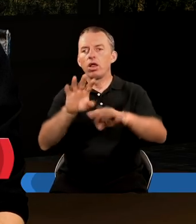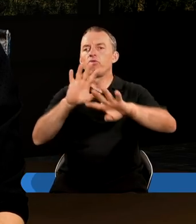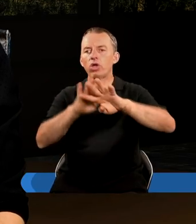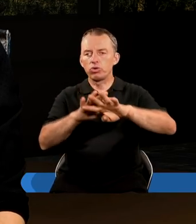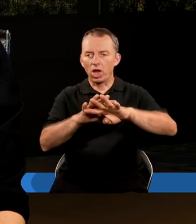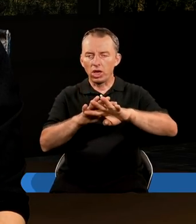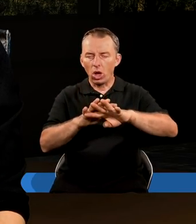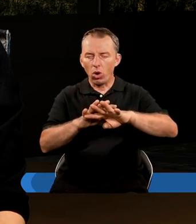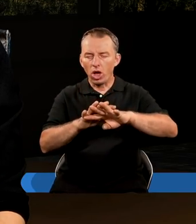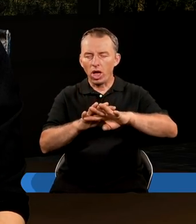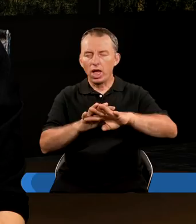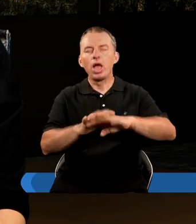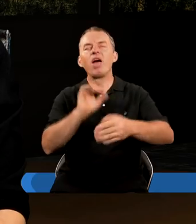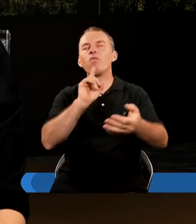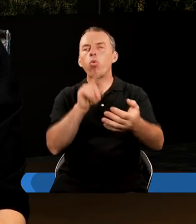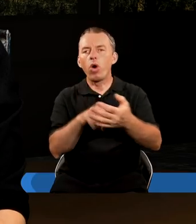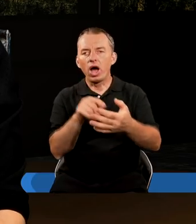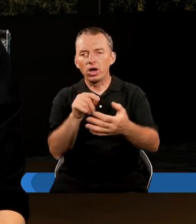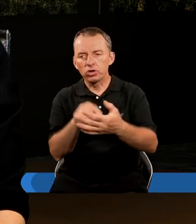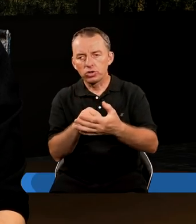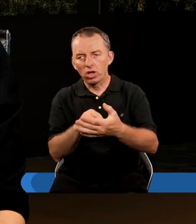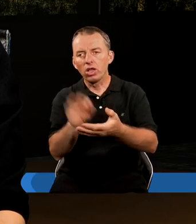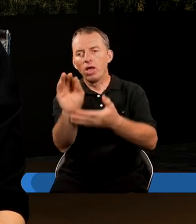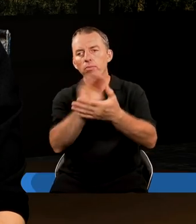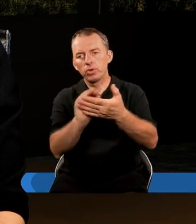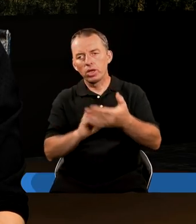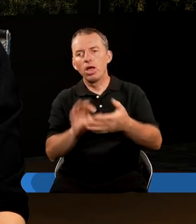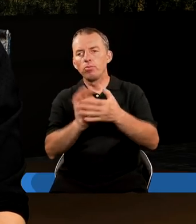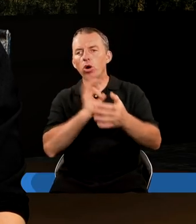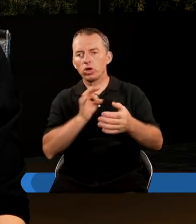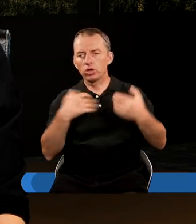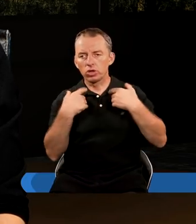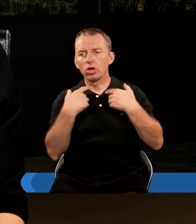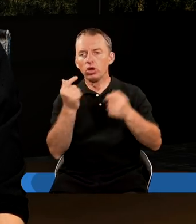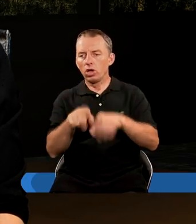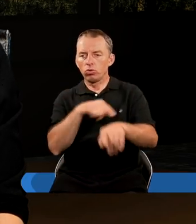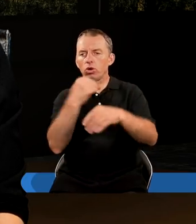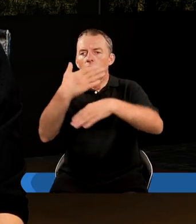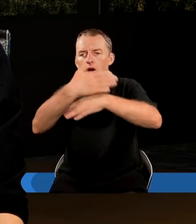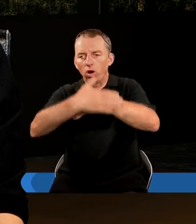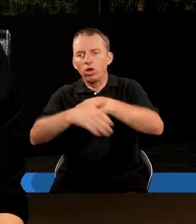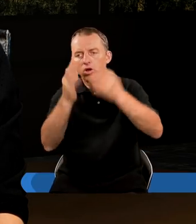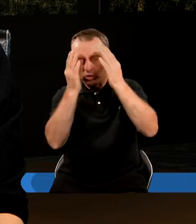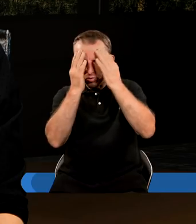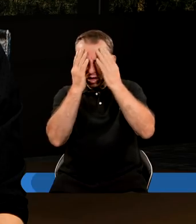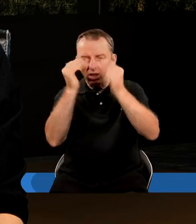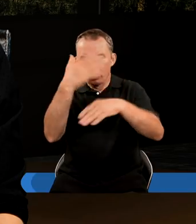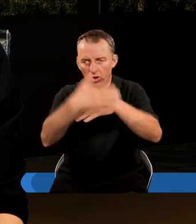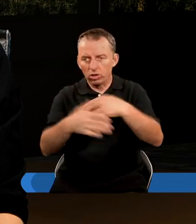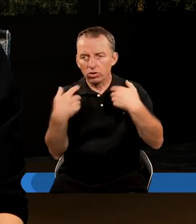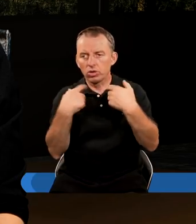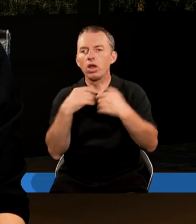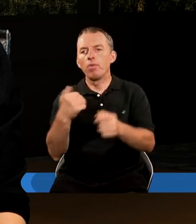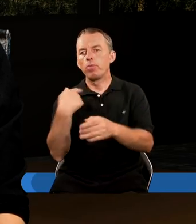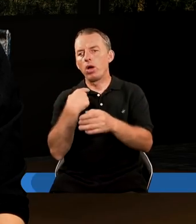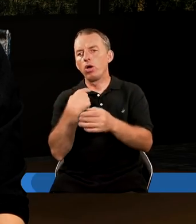w więzieniu i właściwie już tak jak sam pisze, że no moje życie już niedługo się kończy, tak. Był świadom tego, że jego życie się kończy,